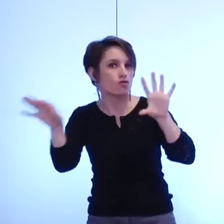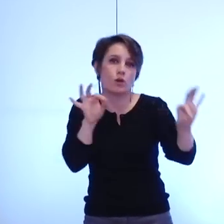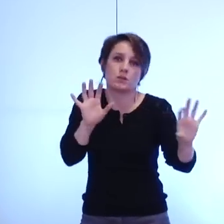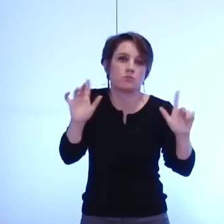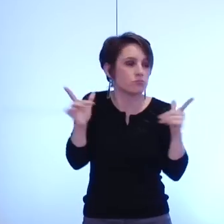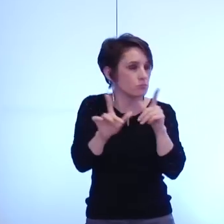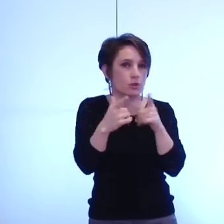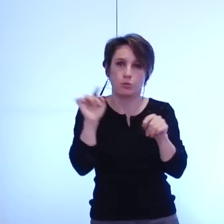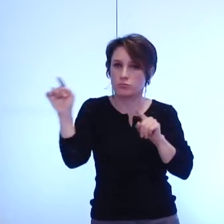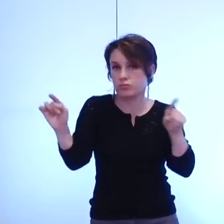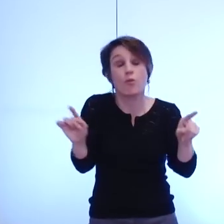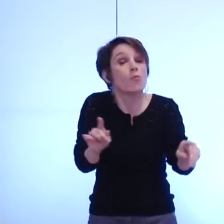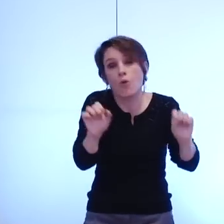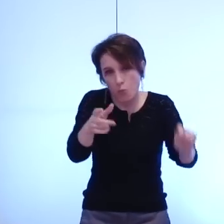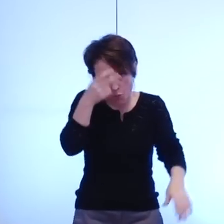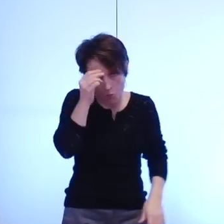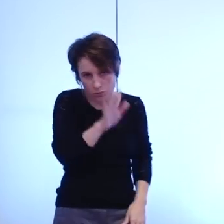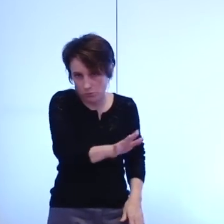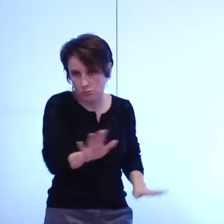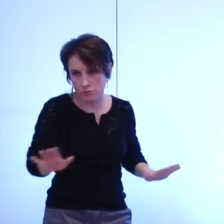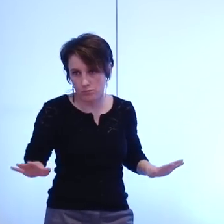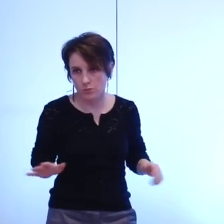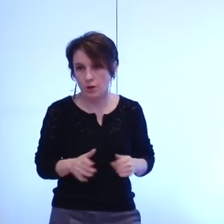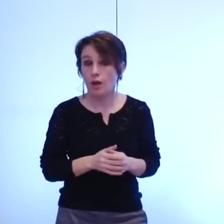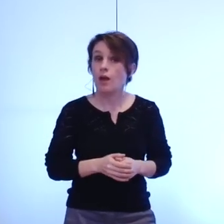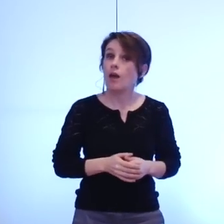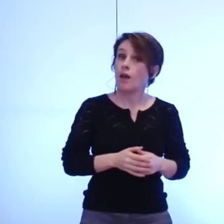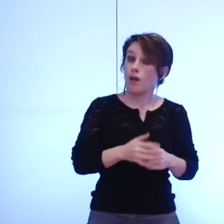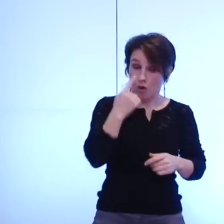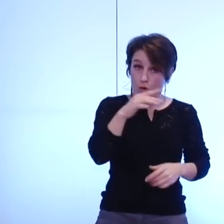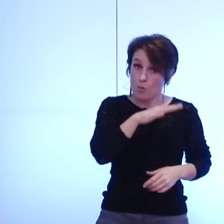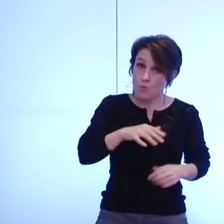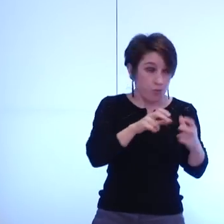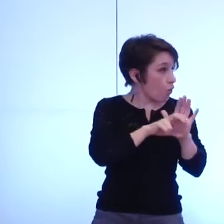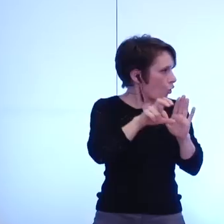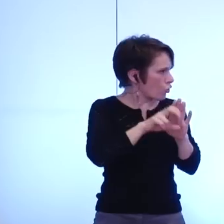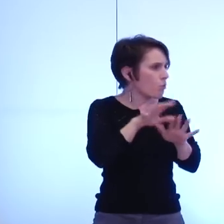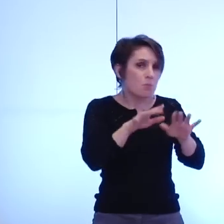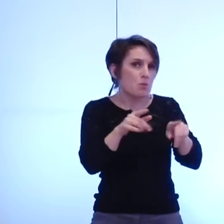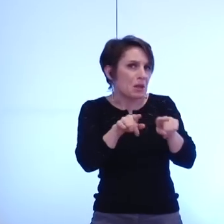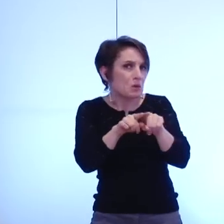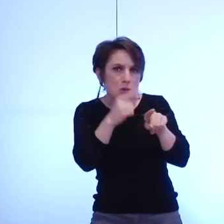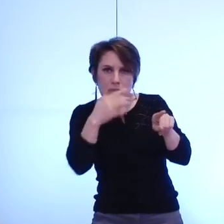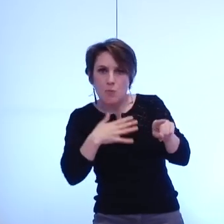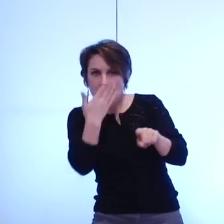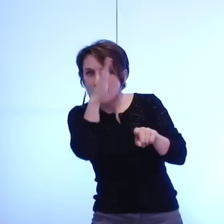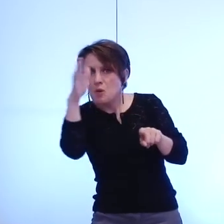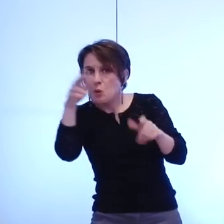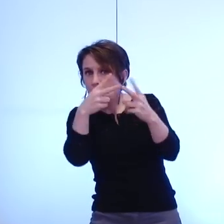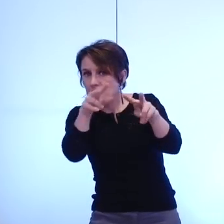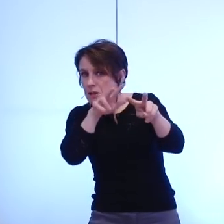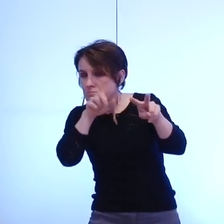comme c'est en tous les cas pour ce qui concerne Grenoble mais je pense que c'est donc presque dans tous les cas